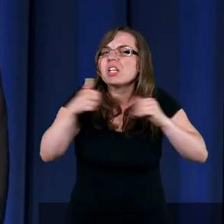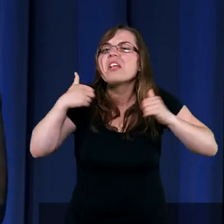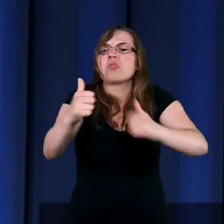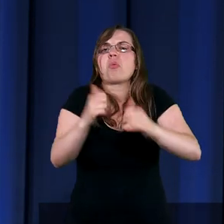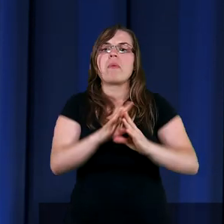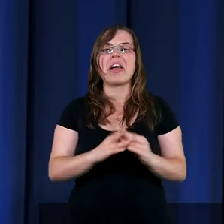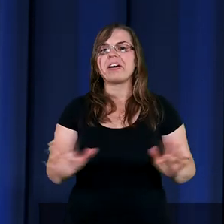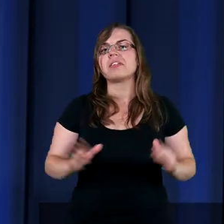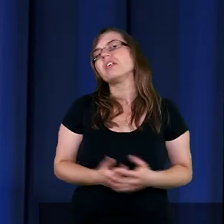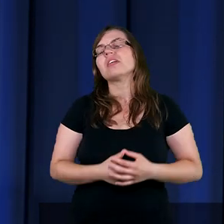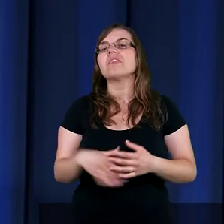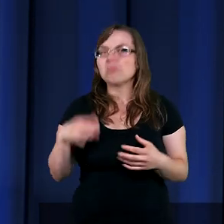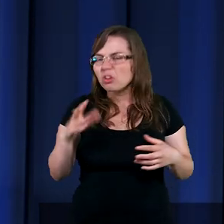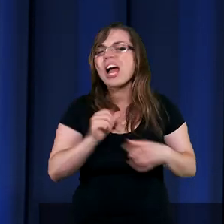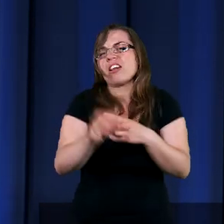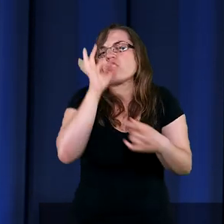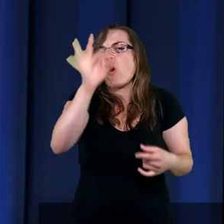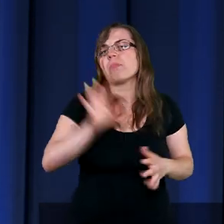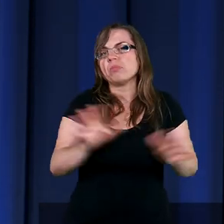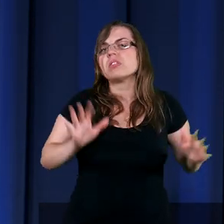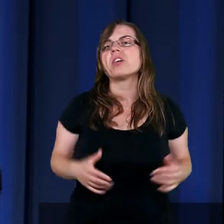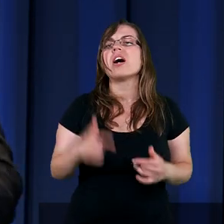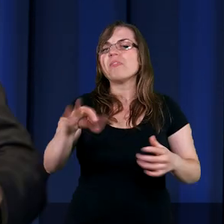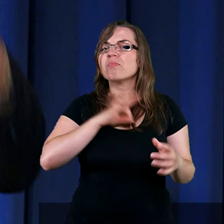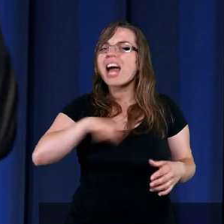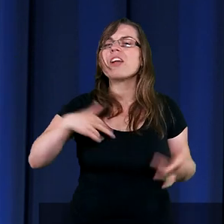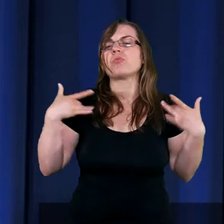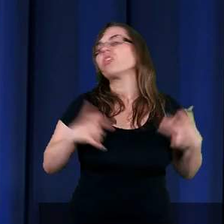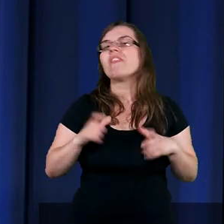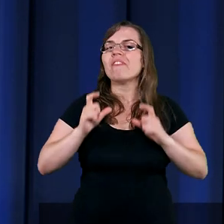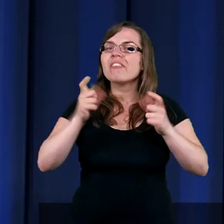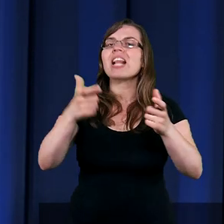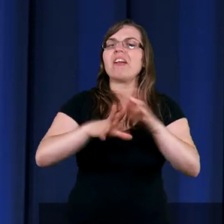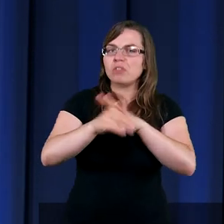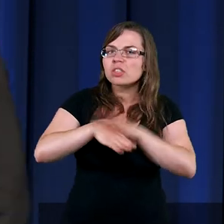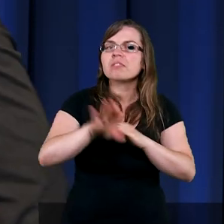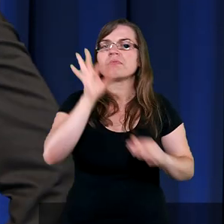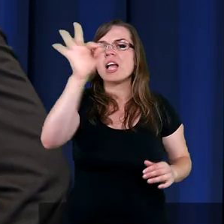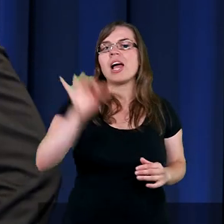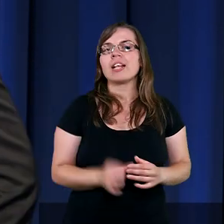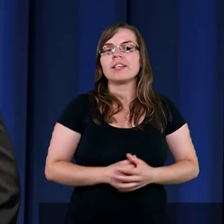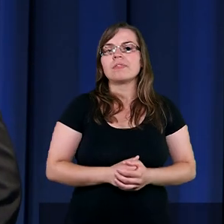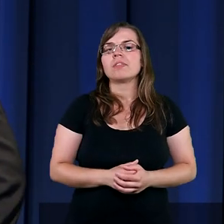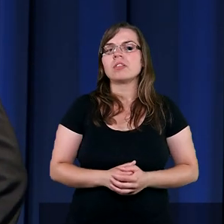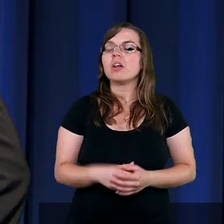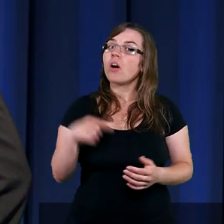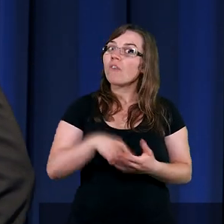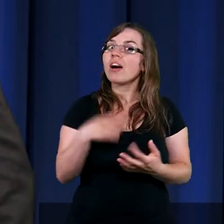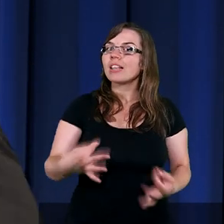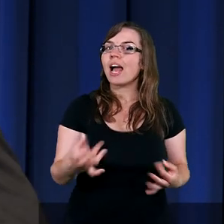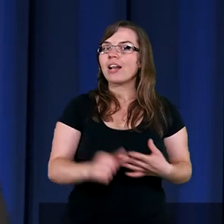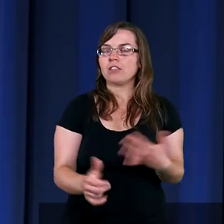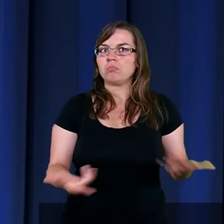czas. Teraz jest jego czas. W naszym życiu się wydaje, teraz jest mój czas. Teraz sobie dam radę.